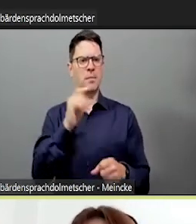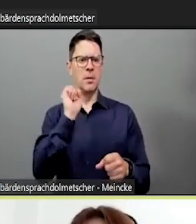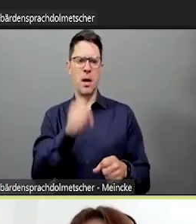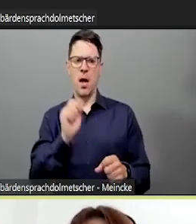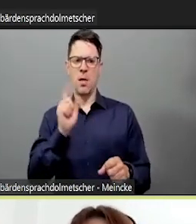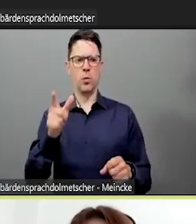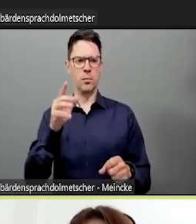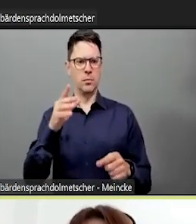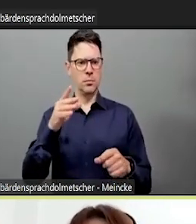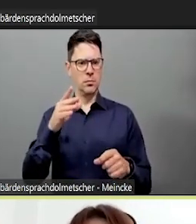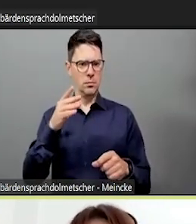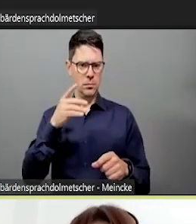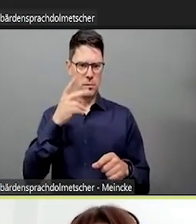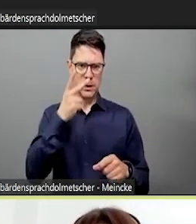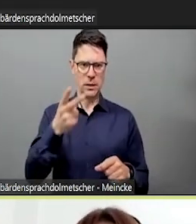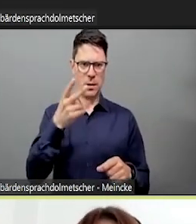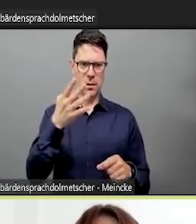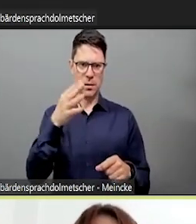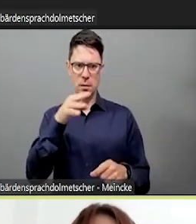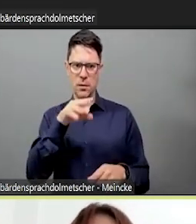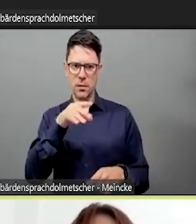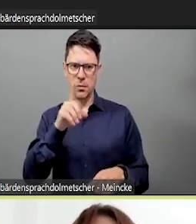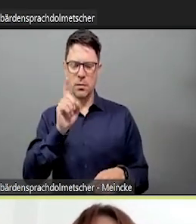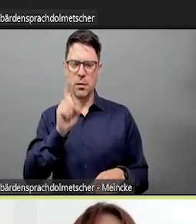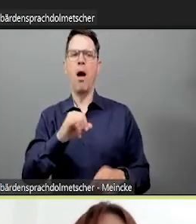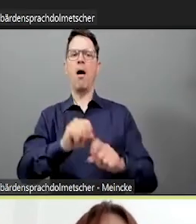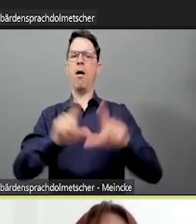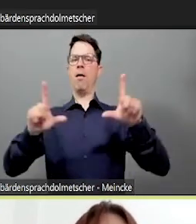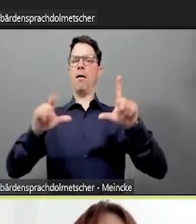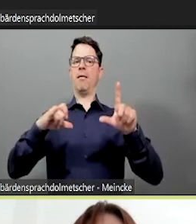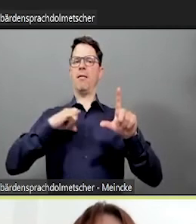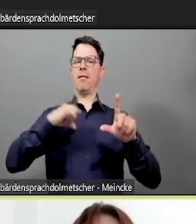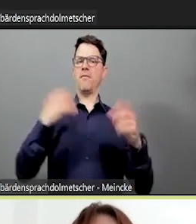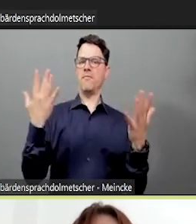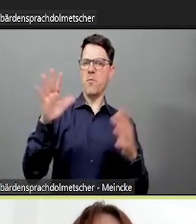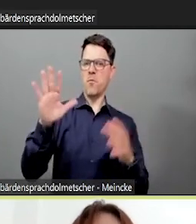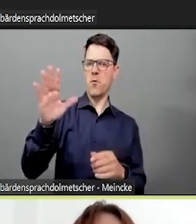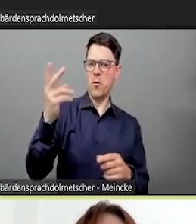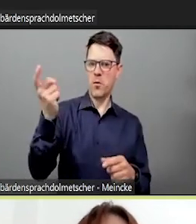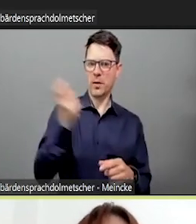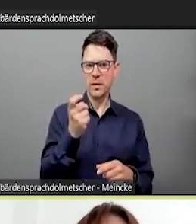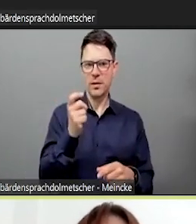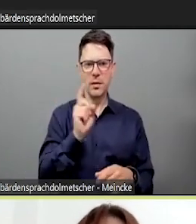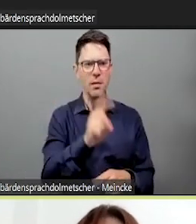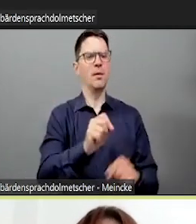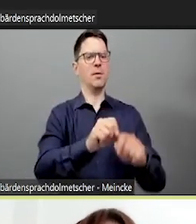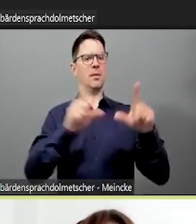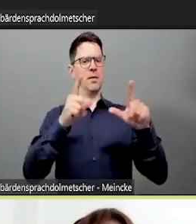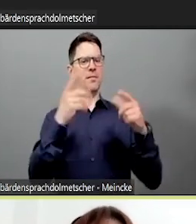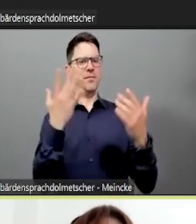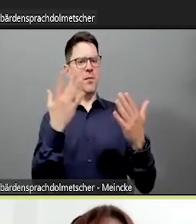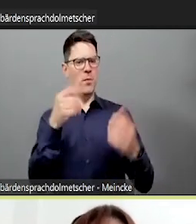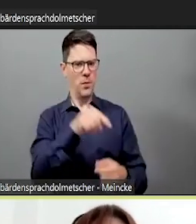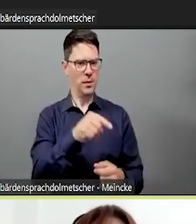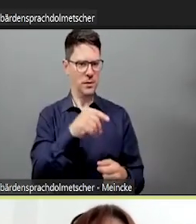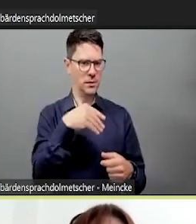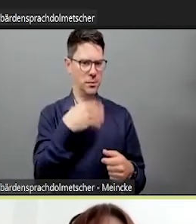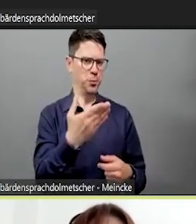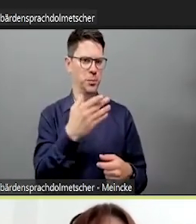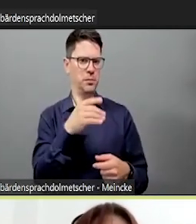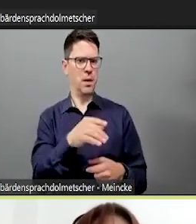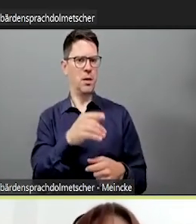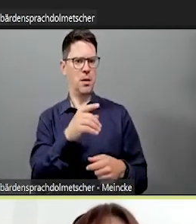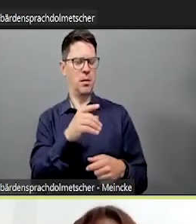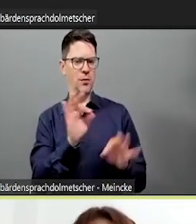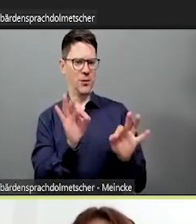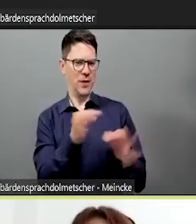sie ja sehen, was die anderen gemacht haben. Vielleicht wäre hier dann eine gute Fragestellung, markieren sie ihren Arbeitsort. Das ist vielleicht nicht